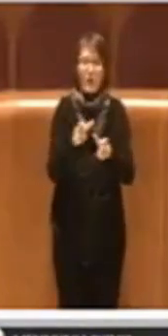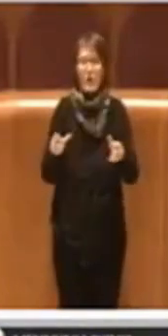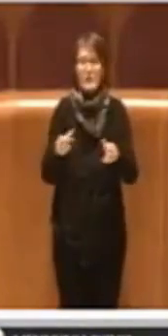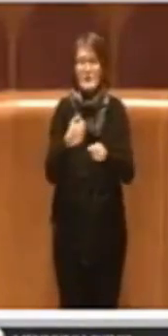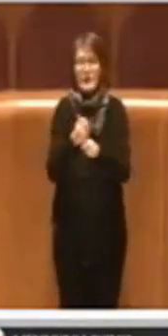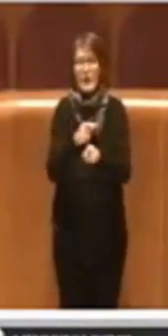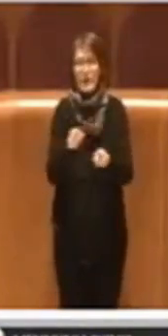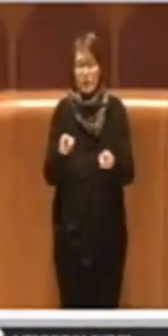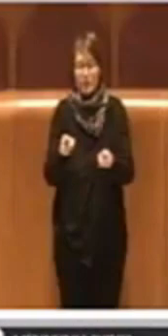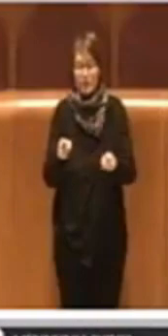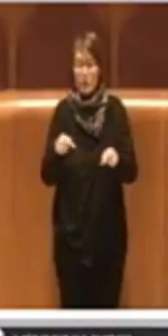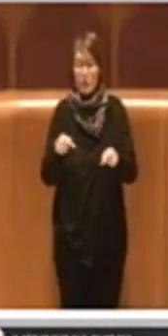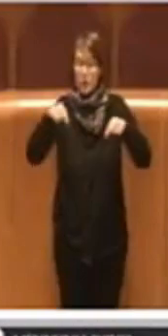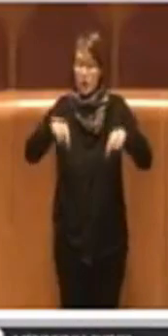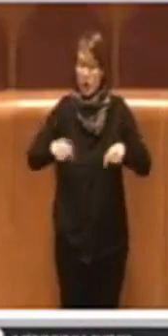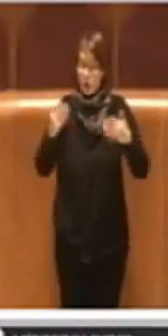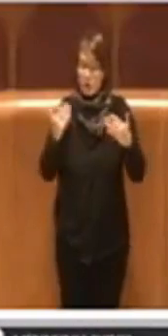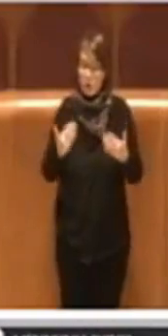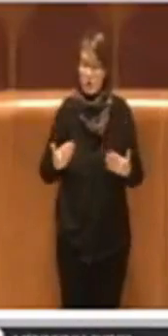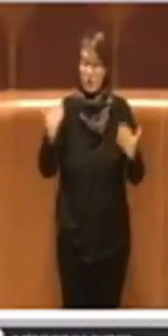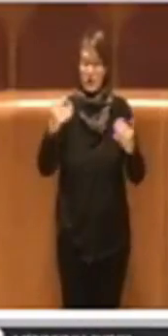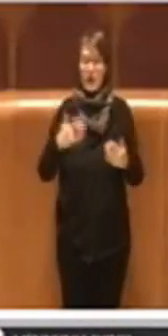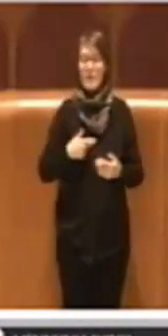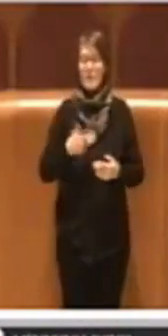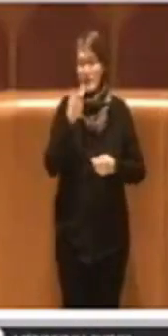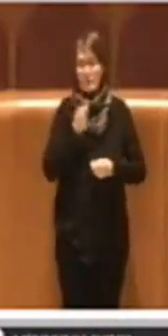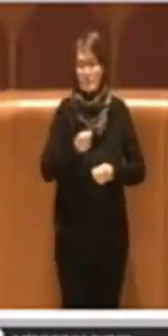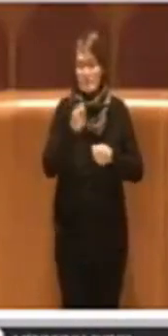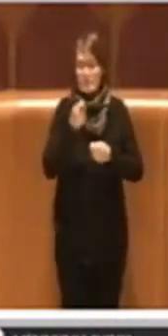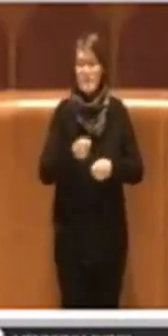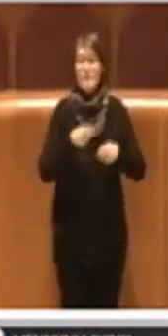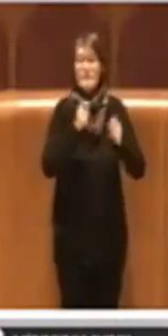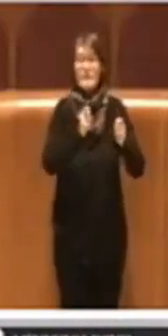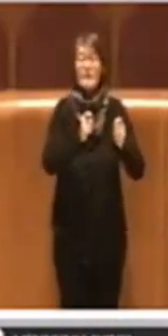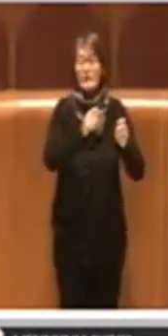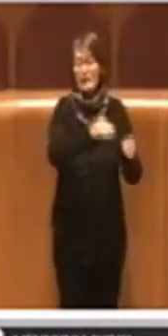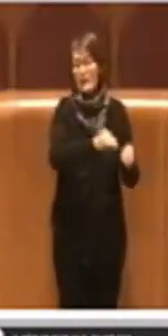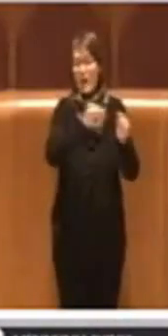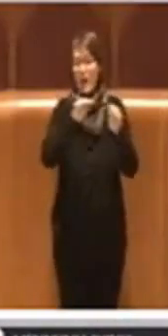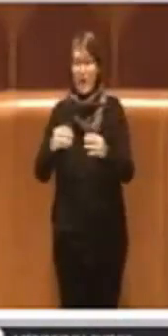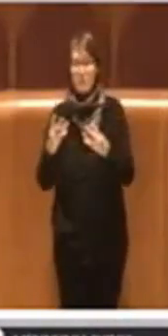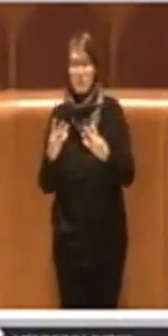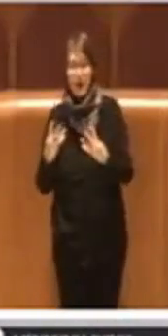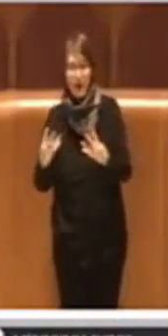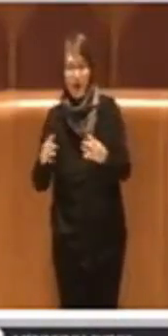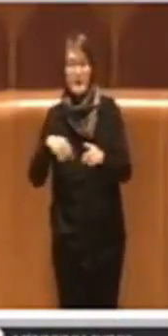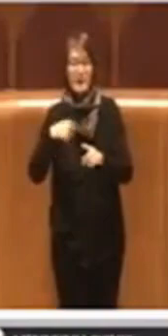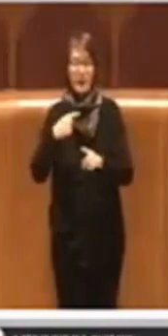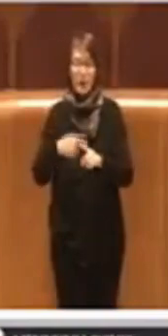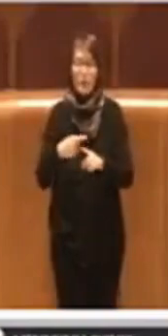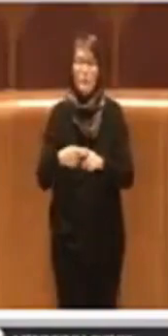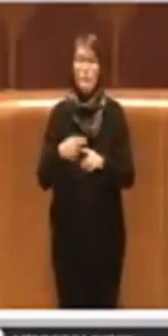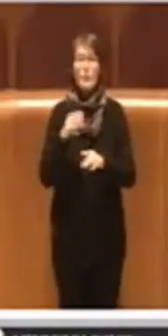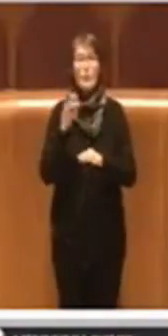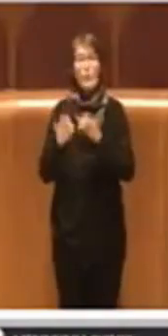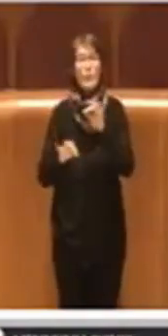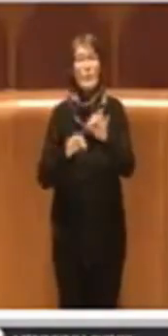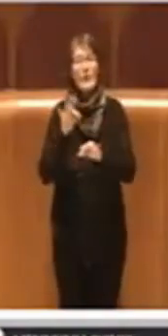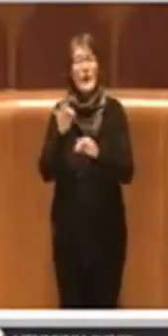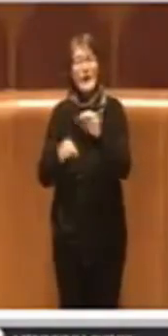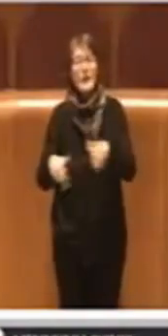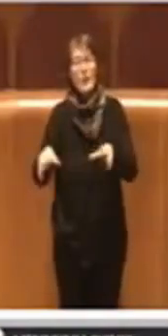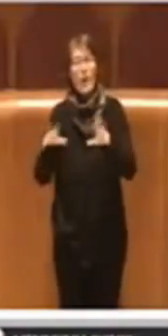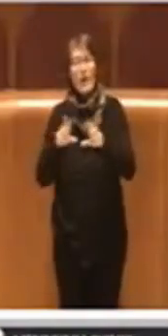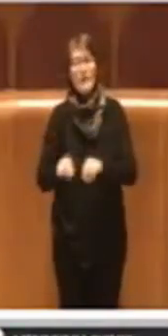spostamento nei parchi, lavoriamo per qualificare i parchi come Villa Panfili, stiamo vedendo che sono iniziati i lavori di un